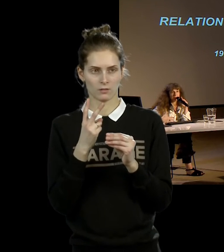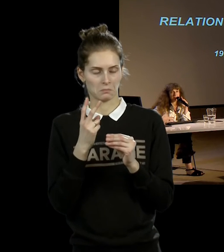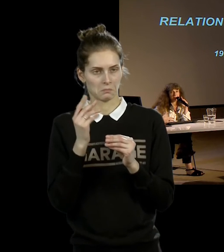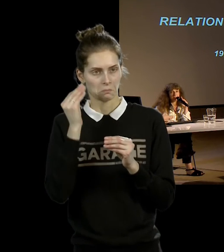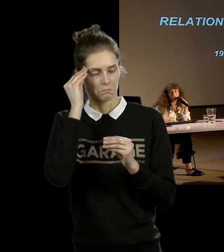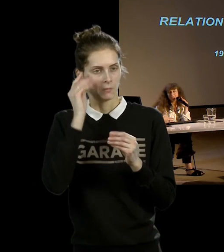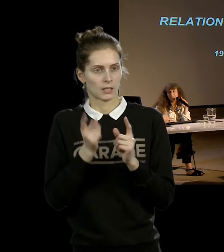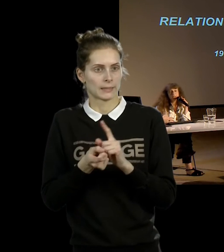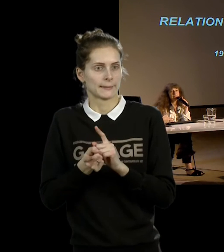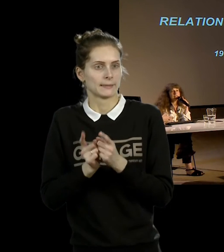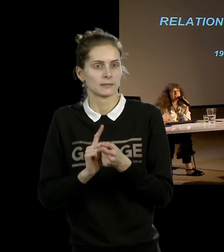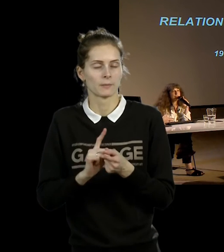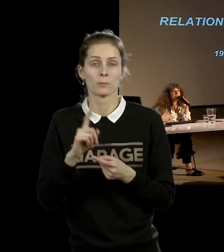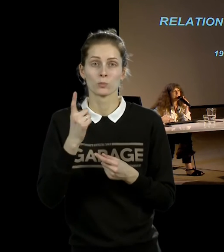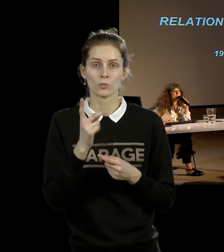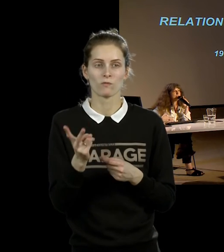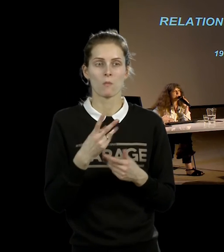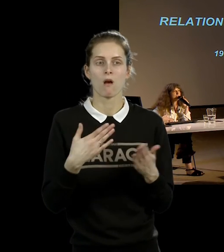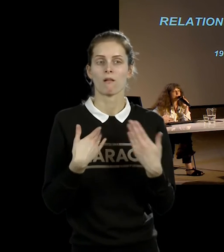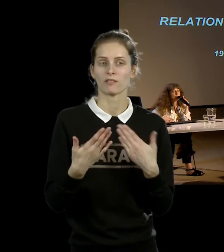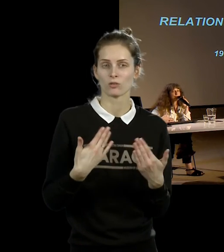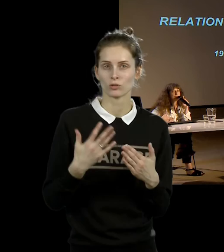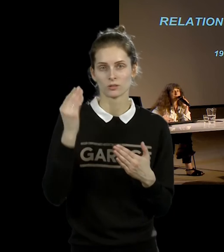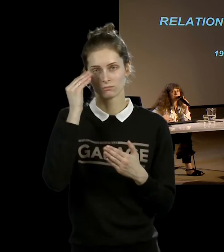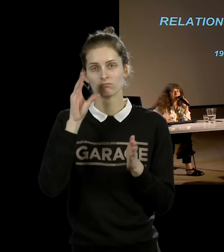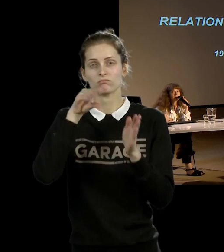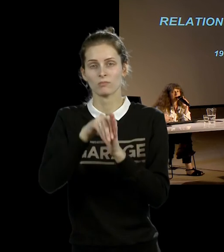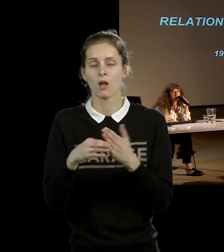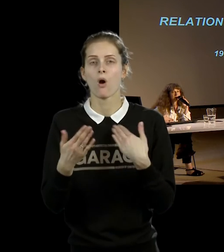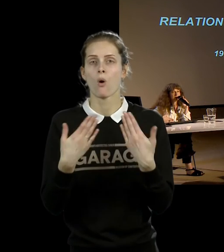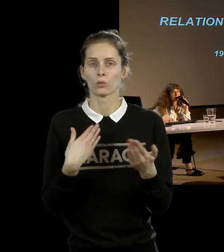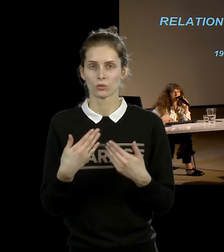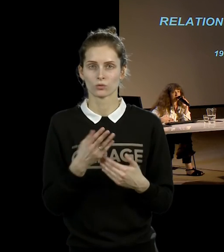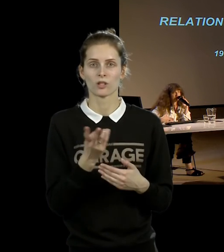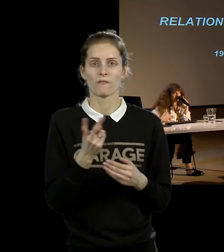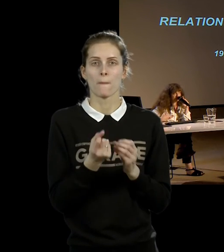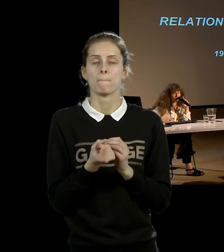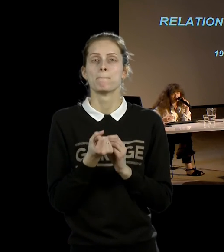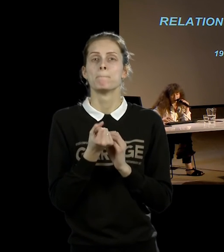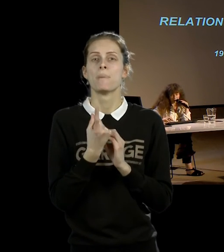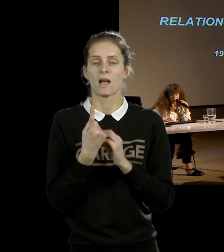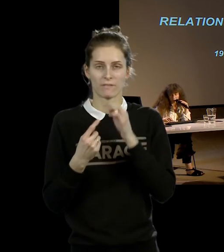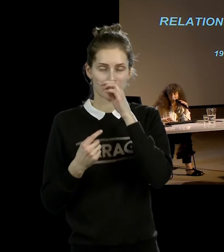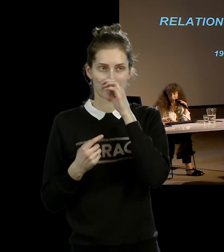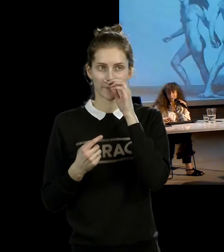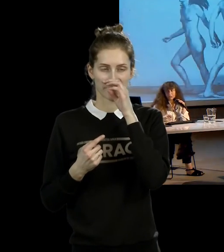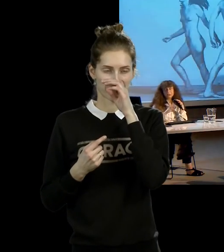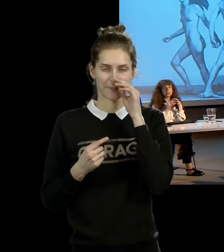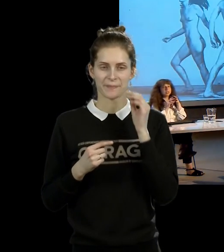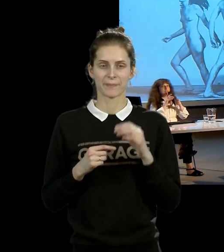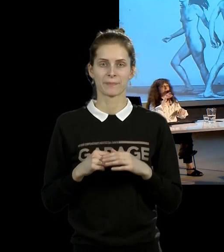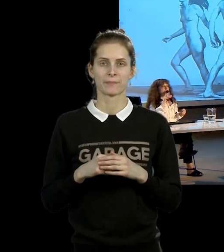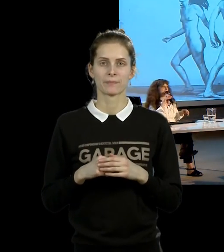вот этим понятием отношения, и у них появляется то, чего не было в ранних акциях, в сольных акциях самой Марина